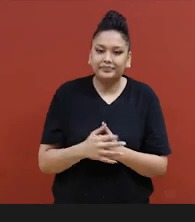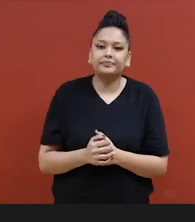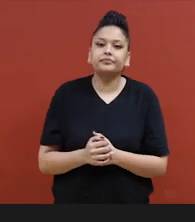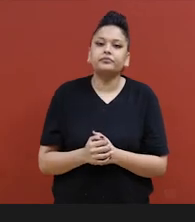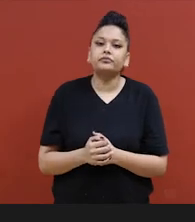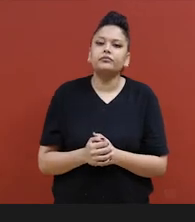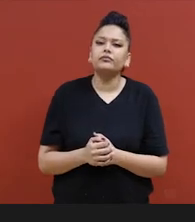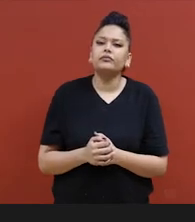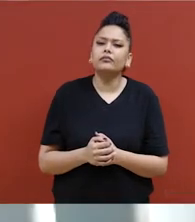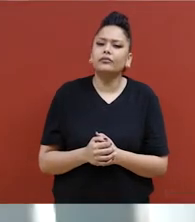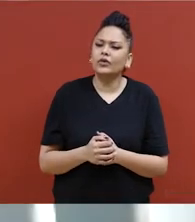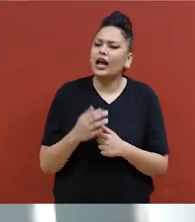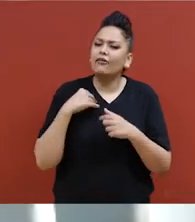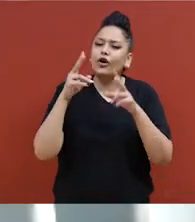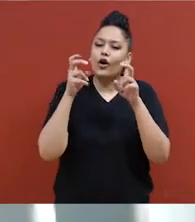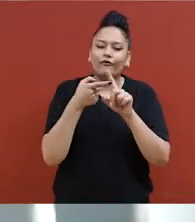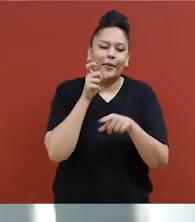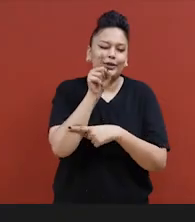j'ai une citation de toi ici.